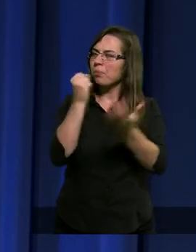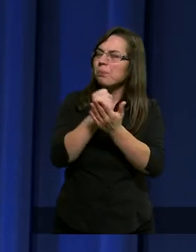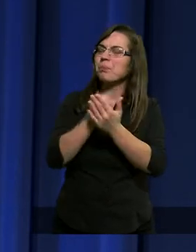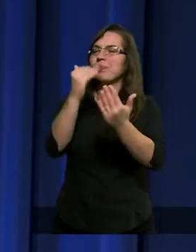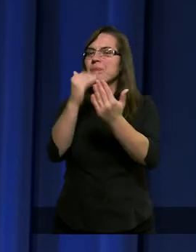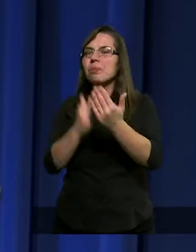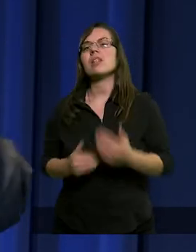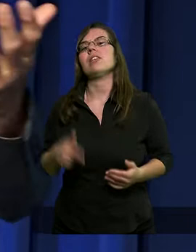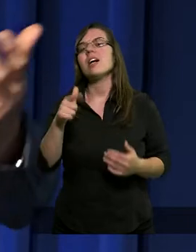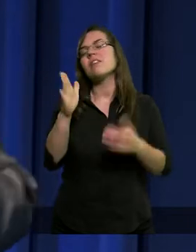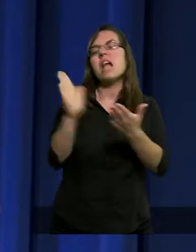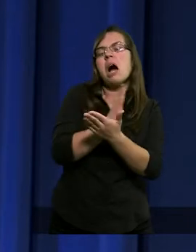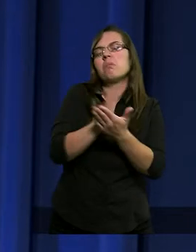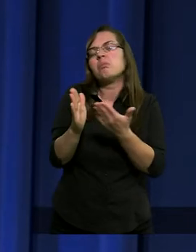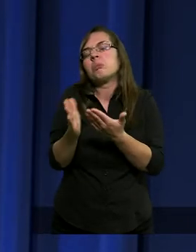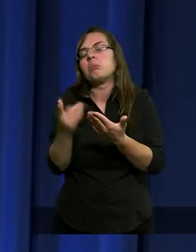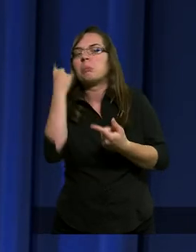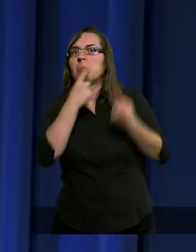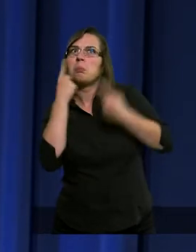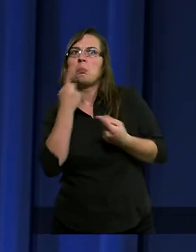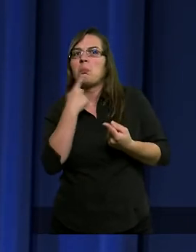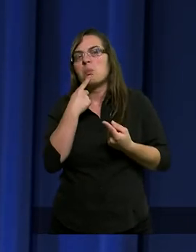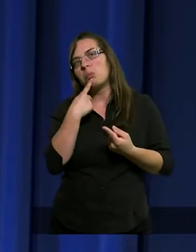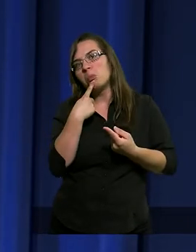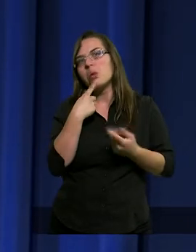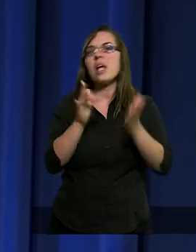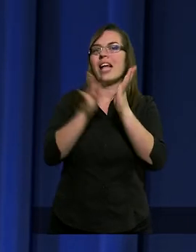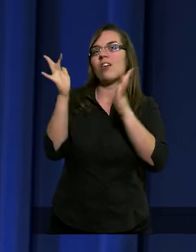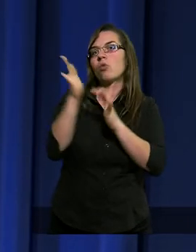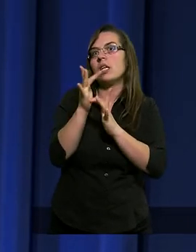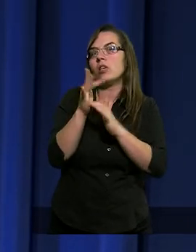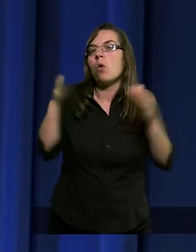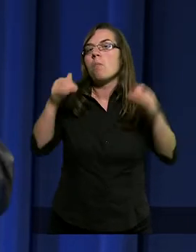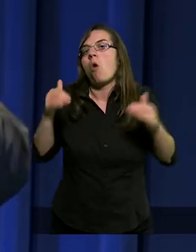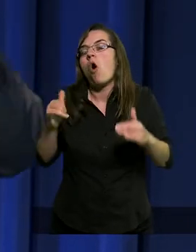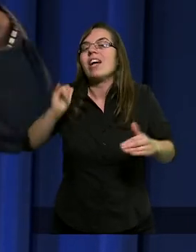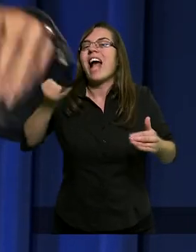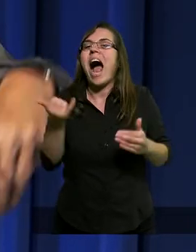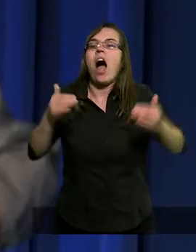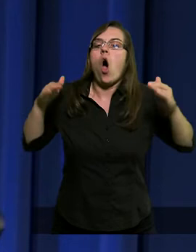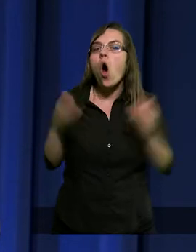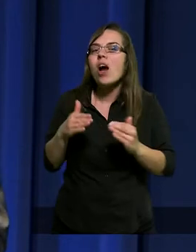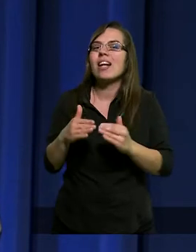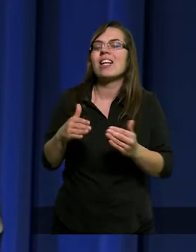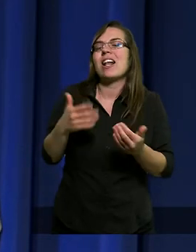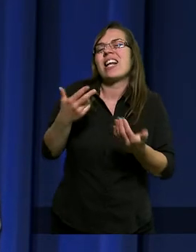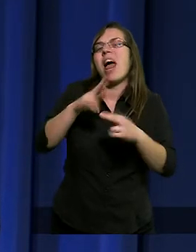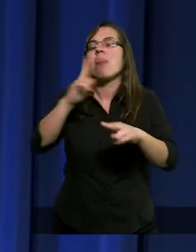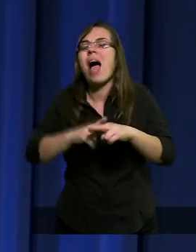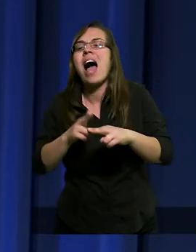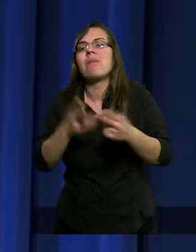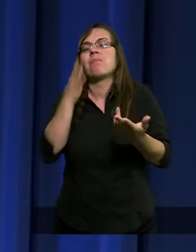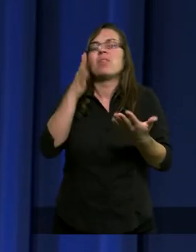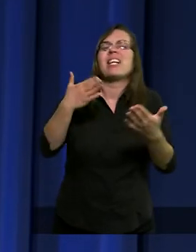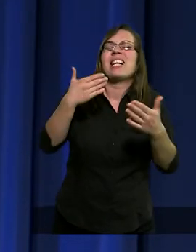Może niektórzy spodziewali się, że Jezus Chrystus może jakieś konkretne daty,